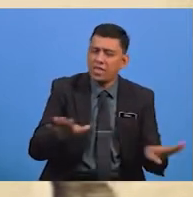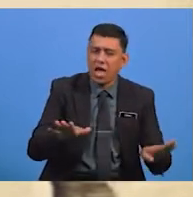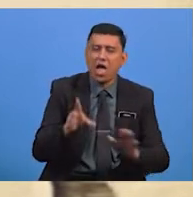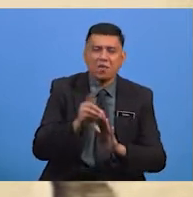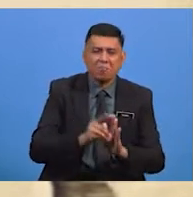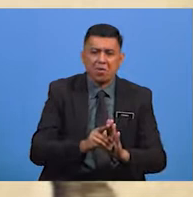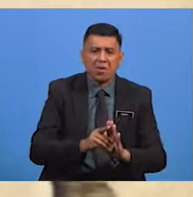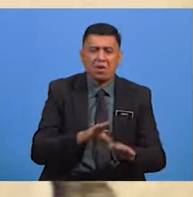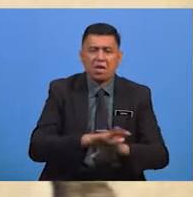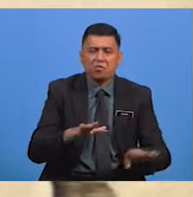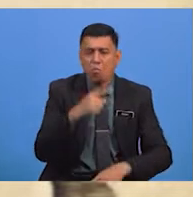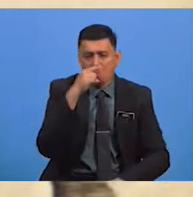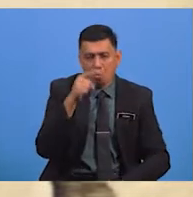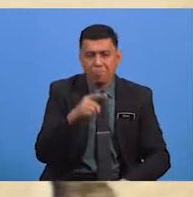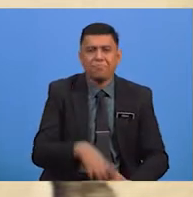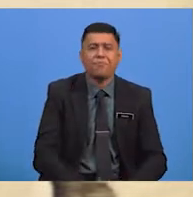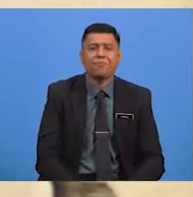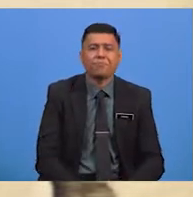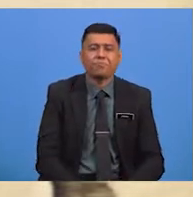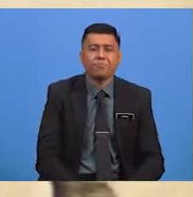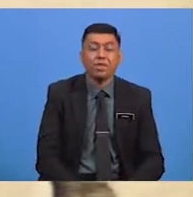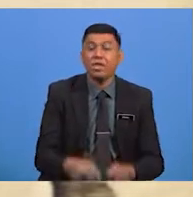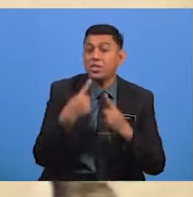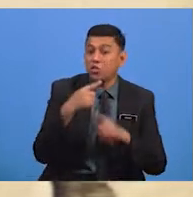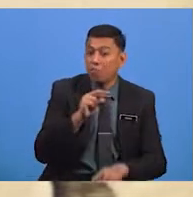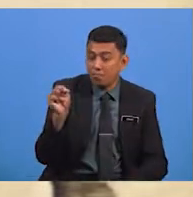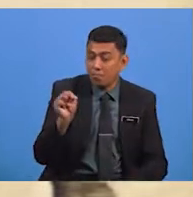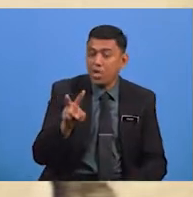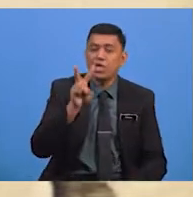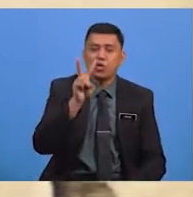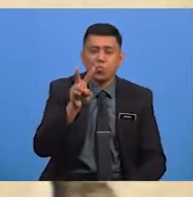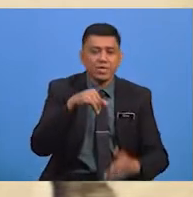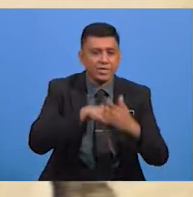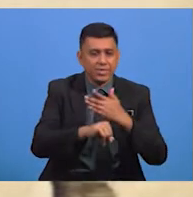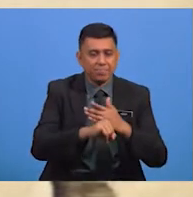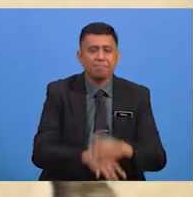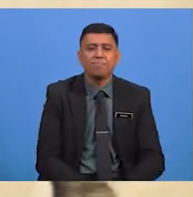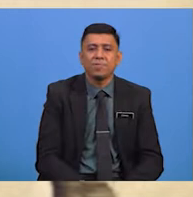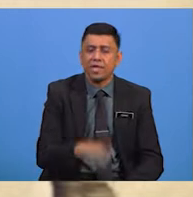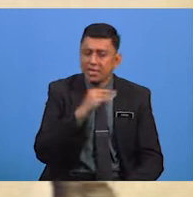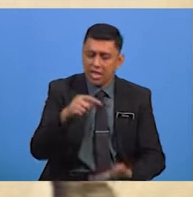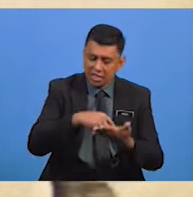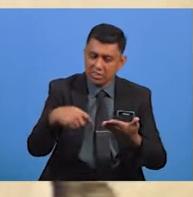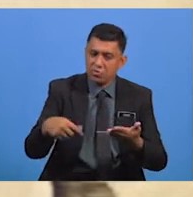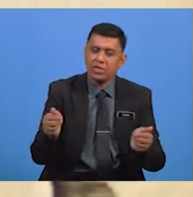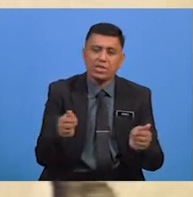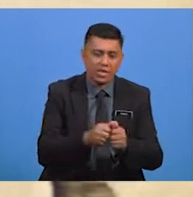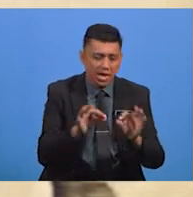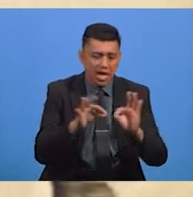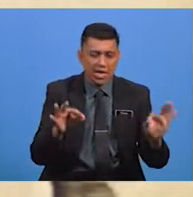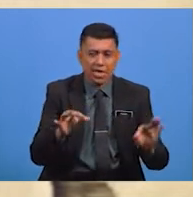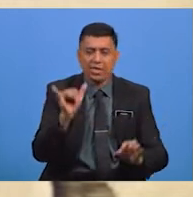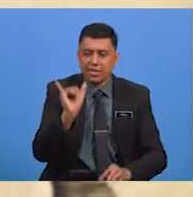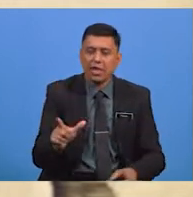Tidak Dianggap Sumbung Jawapan Ini Mempunyai Dua Isi Dan Ditulis Dengan